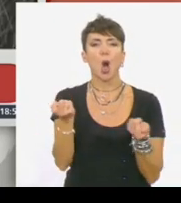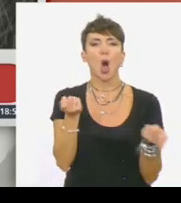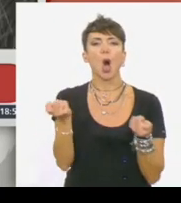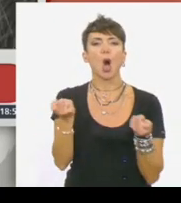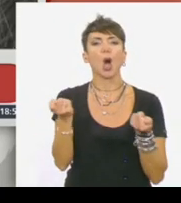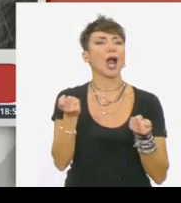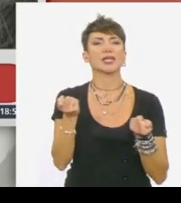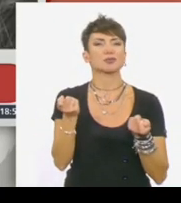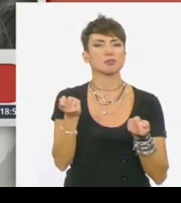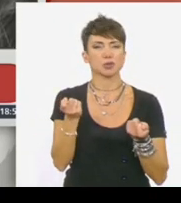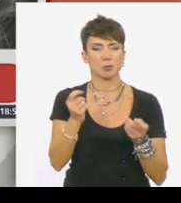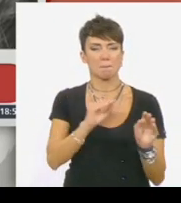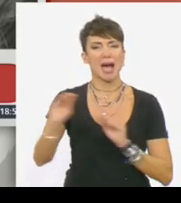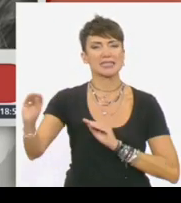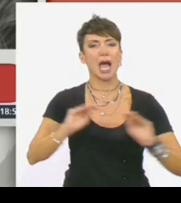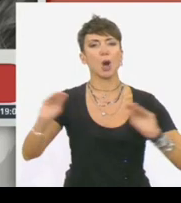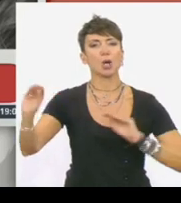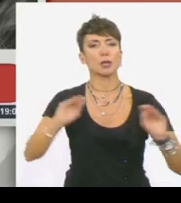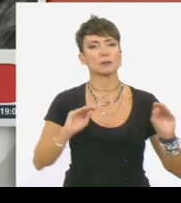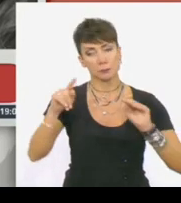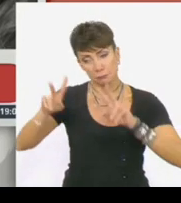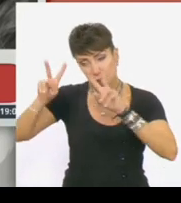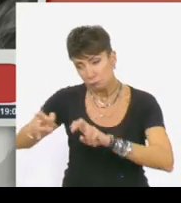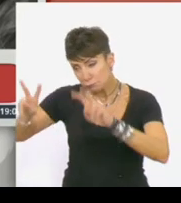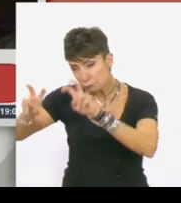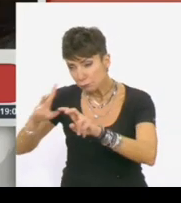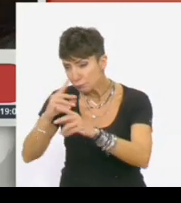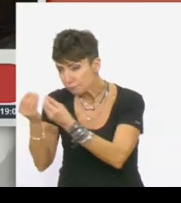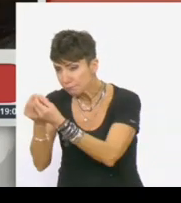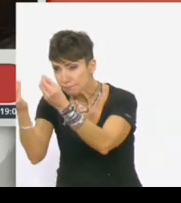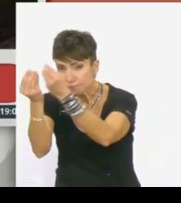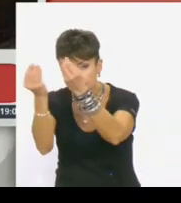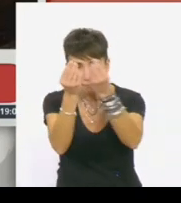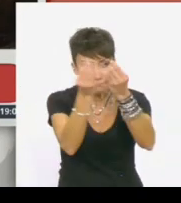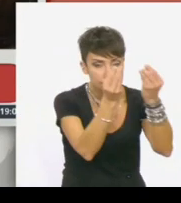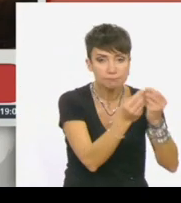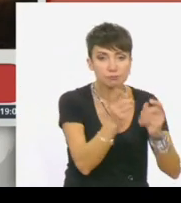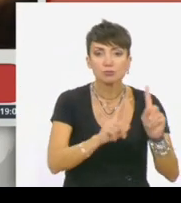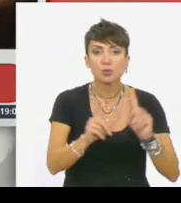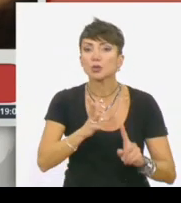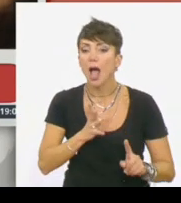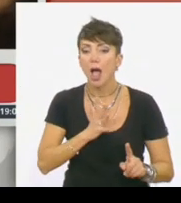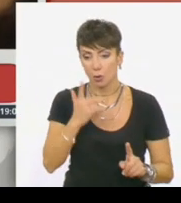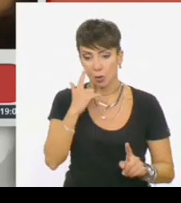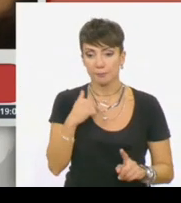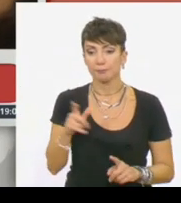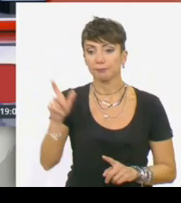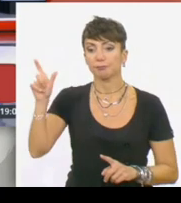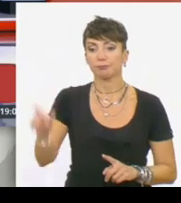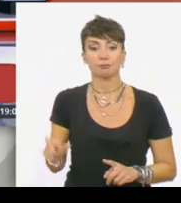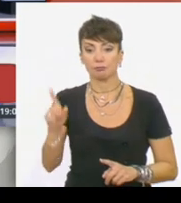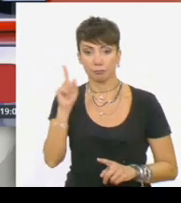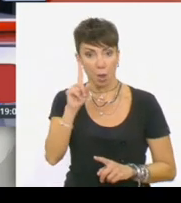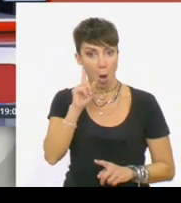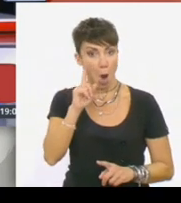εξαταστούν τα όργανα και να βρεθούν οι άνθρωποι που είναι συμβατοί. Πότε οδηγείται η άτυχη κοπέλα στην τελευταία της